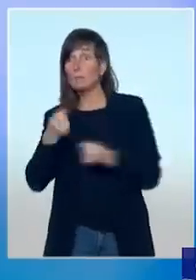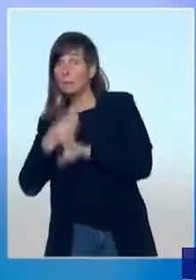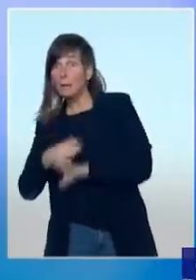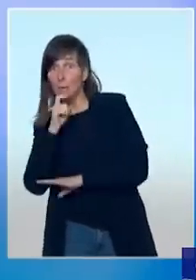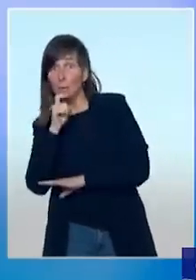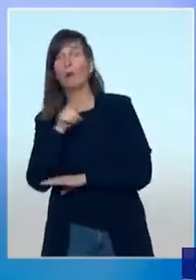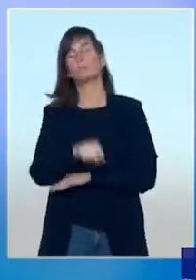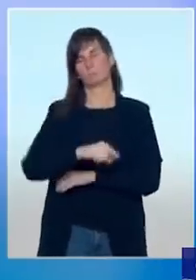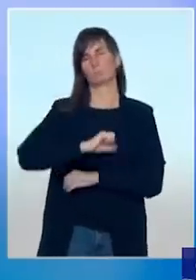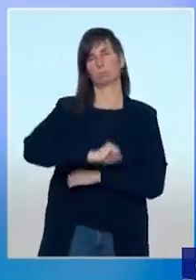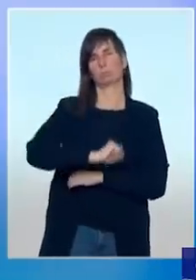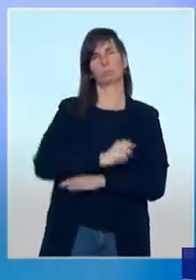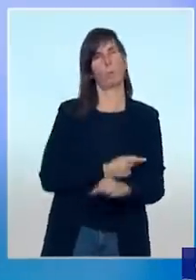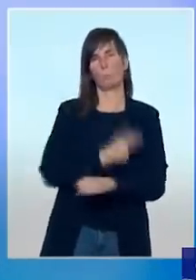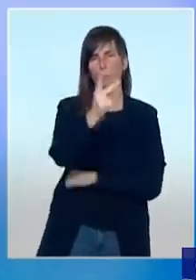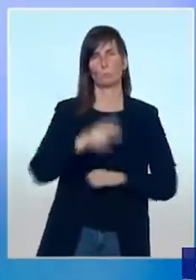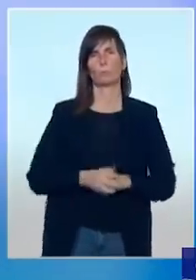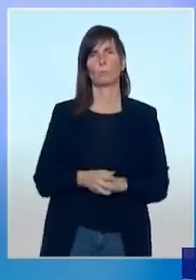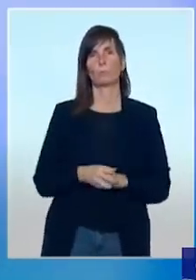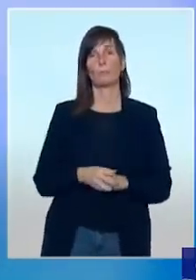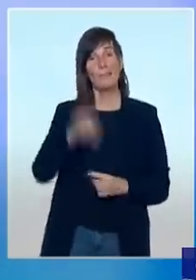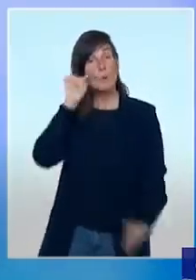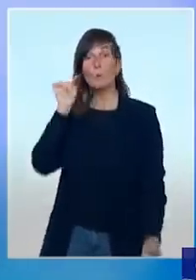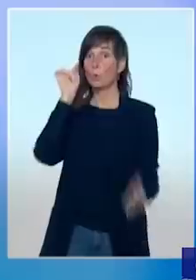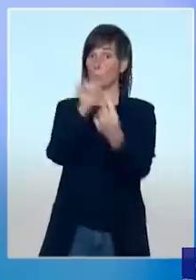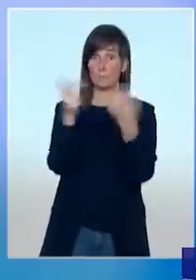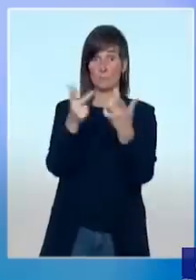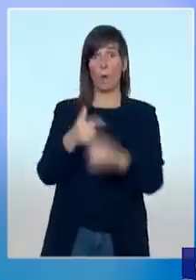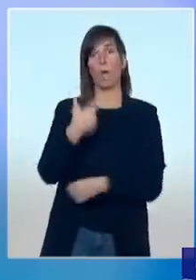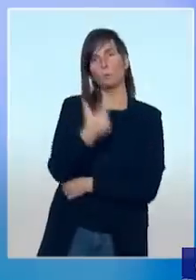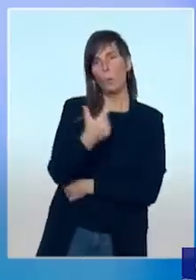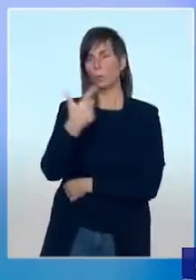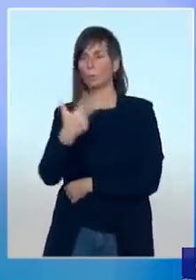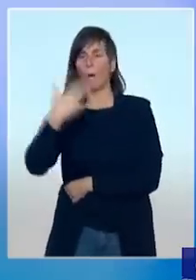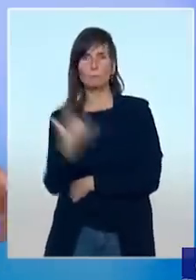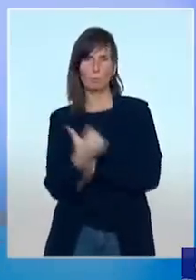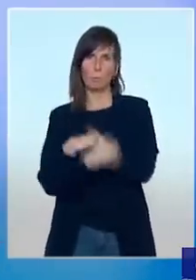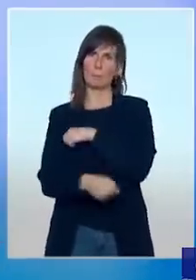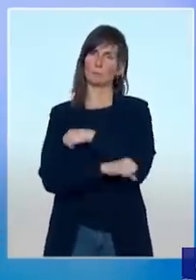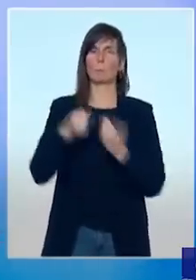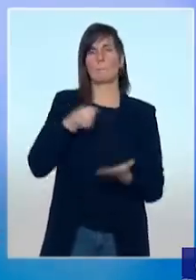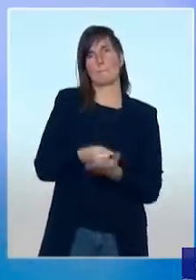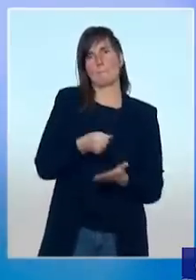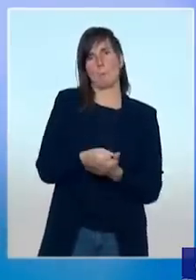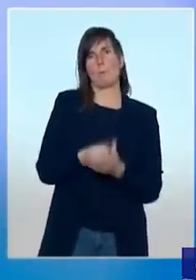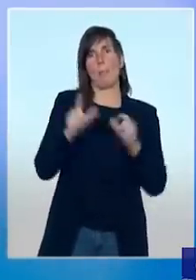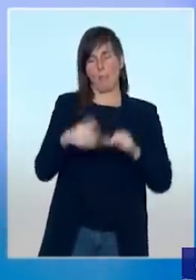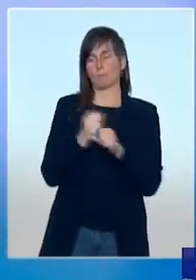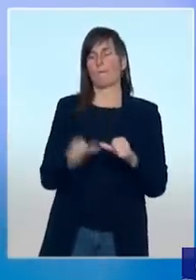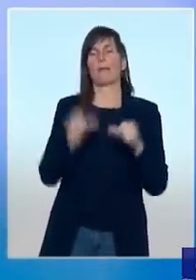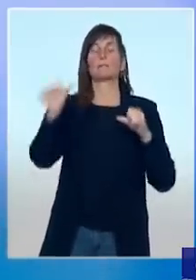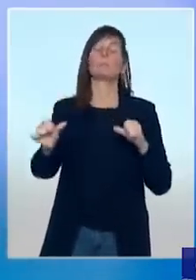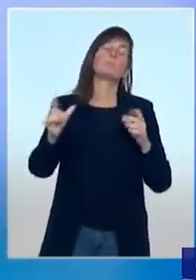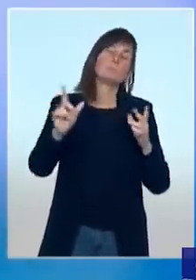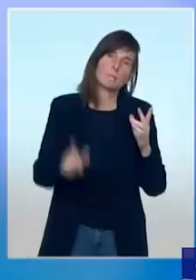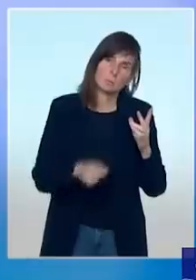le télétravail. La cible doit être deux à trois jours de télétravail par semaine, sous réserve, bien sûr, des